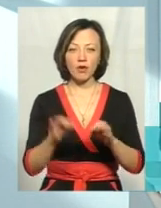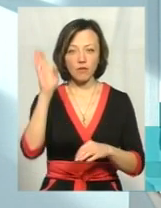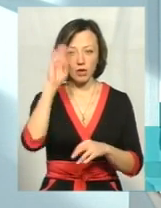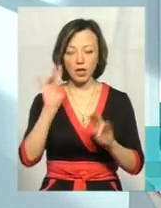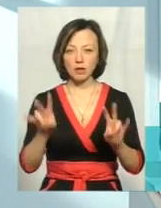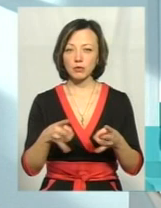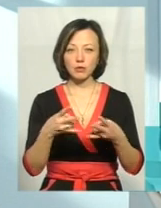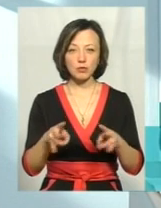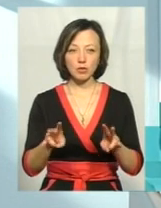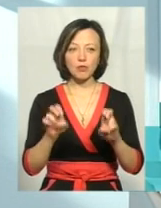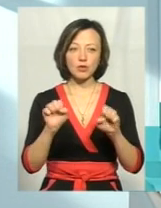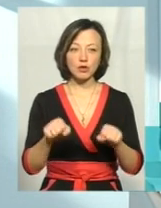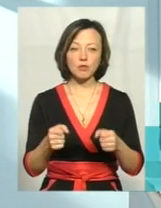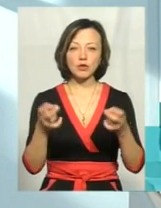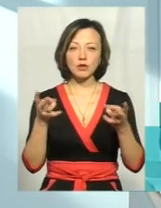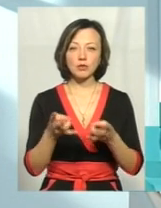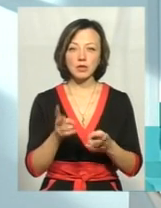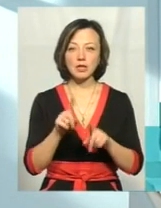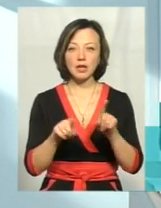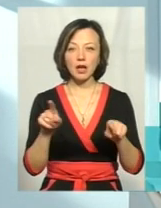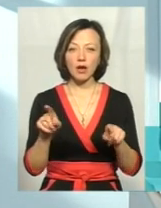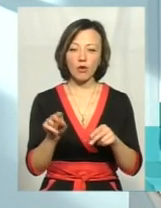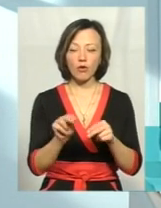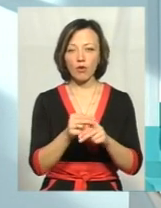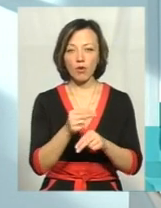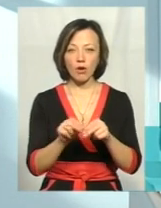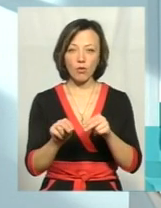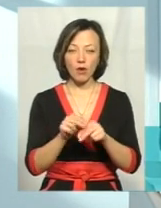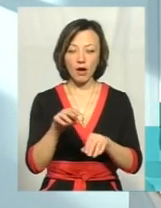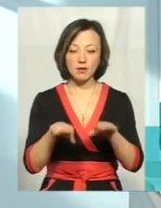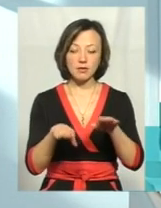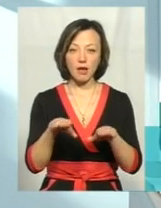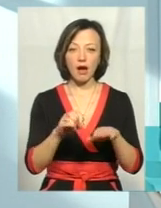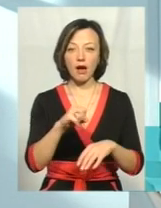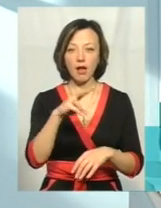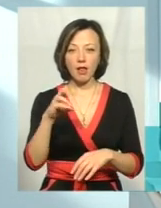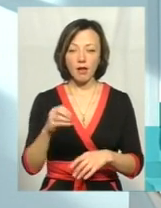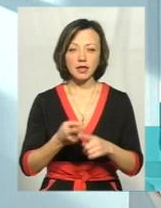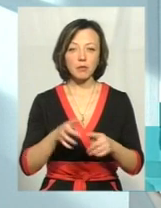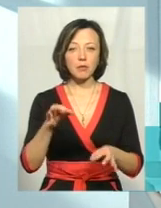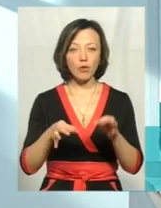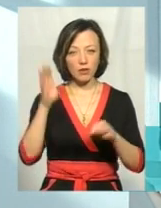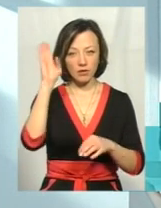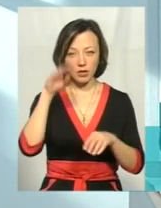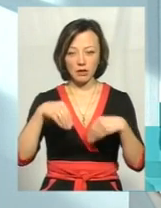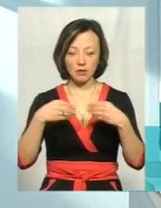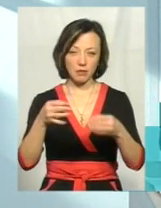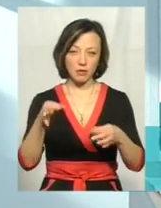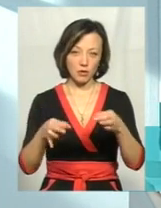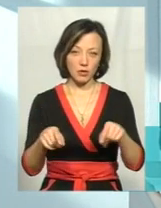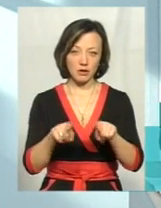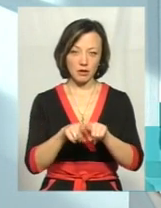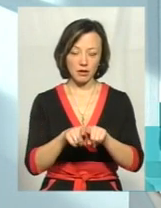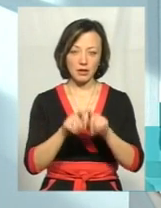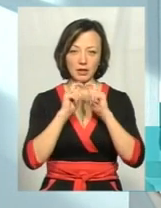потребує. Вона, можливо, потребувати буде деякої коригуляції, але в основному ця природня вода, це дана природою нам такий